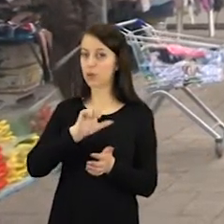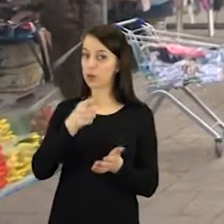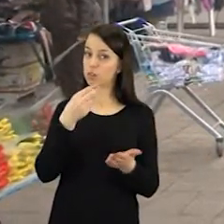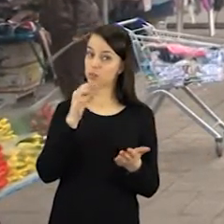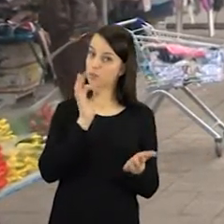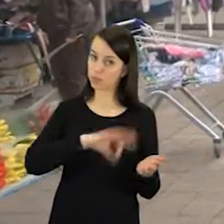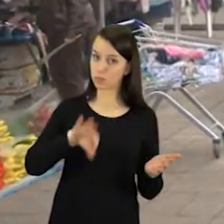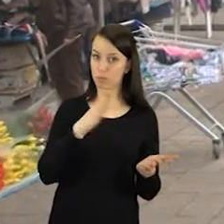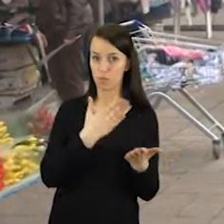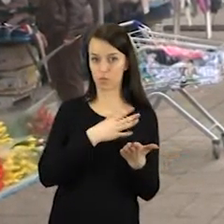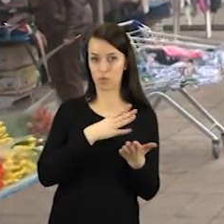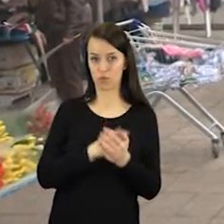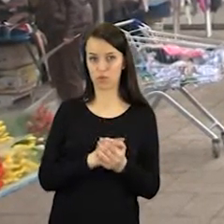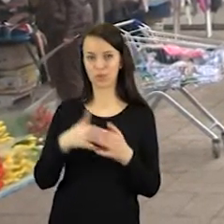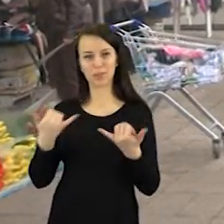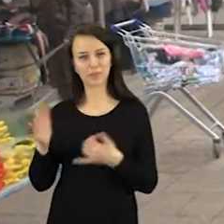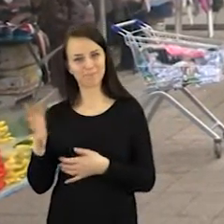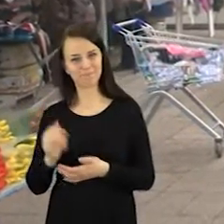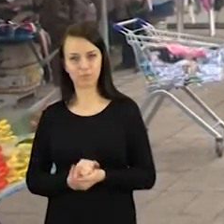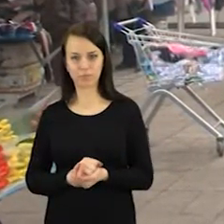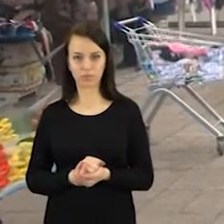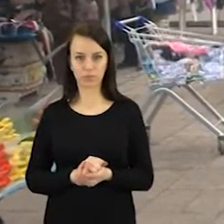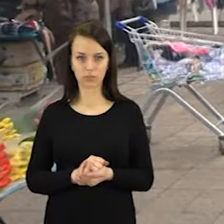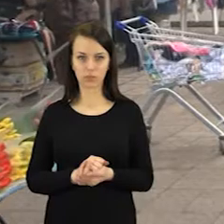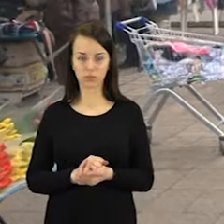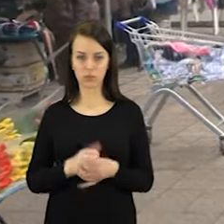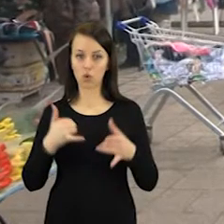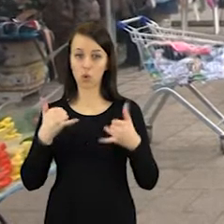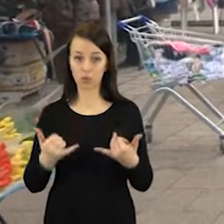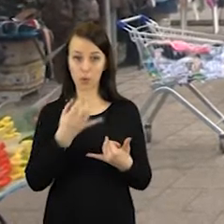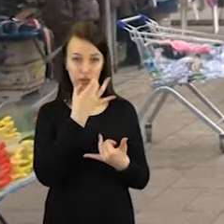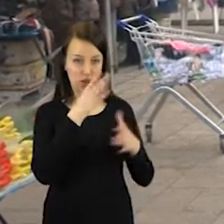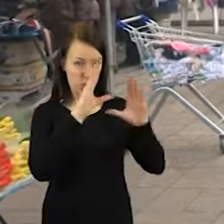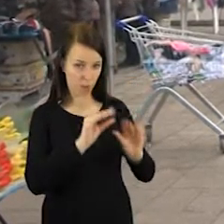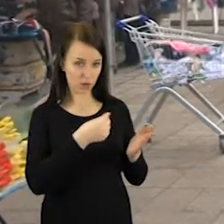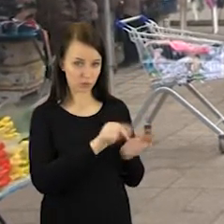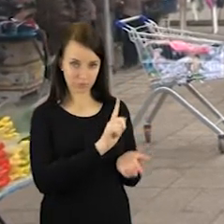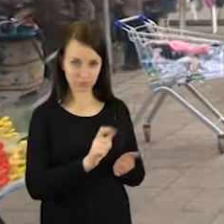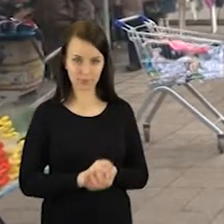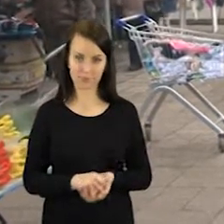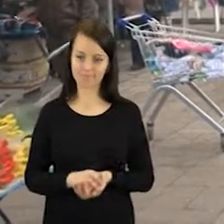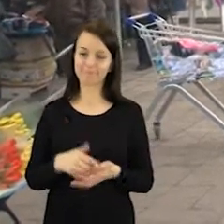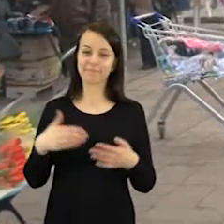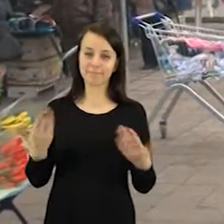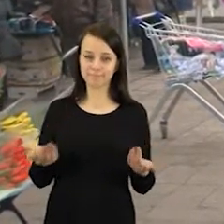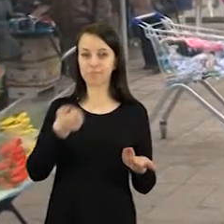vertingesnės buvo lėts, negu dabar, euras. Tai betų gėlyčių jūs tiek mažiau netvarpas, ne?